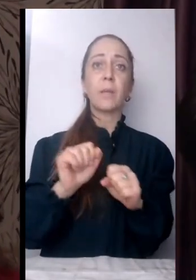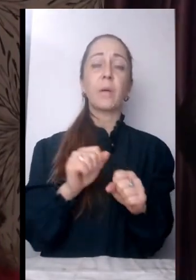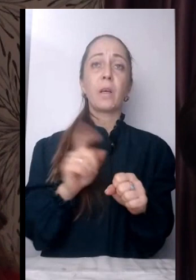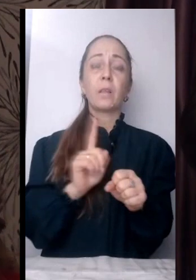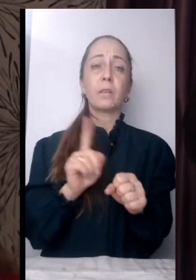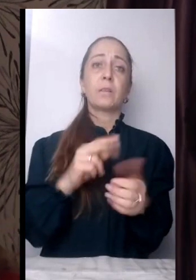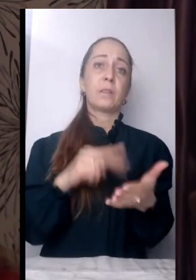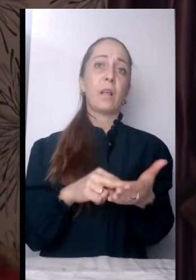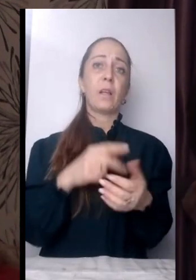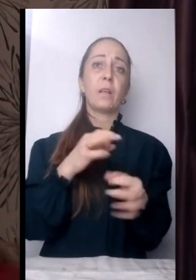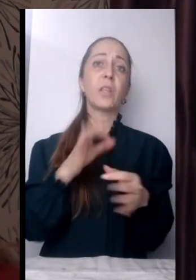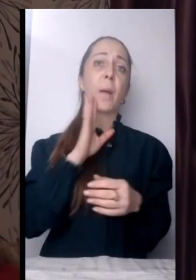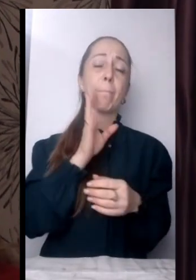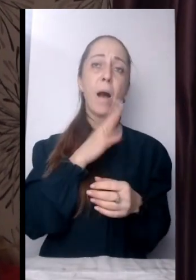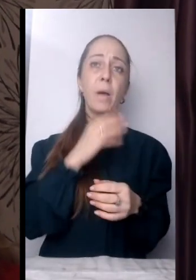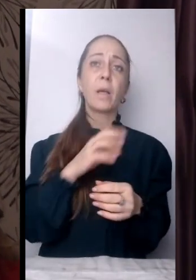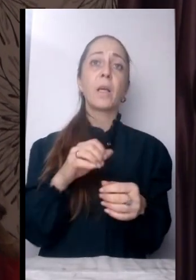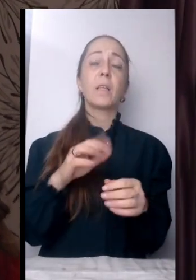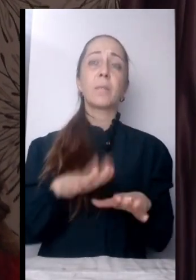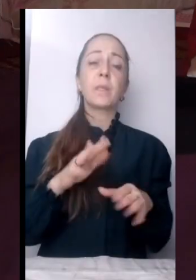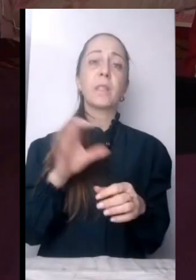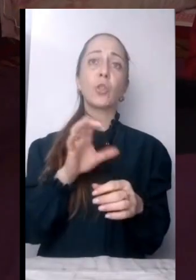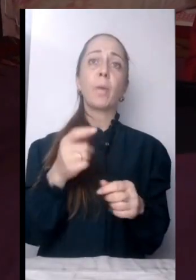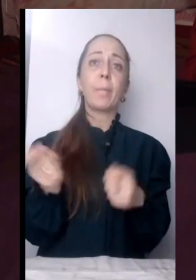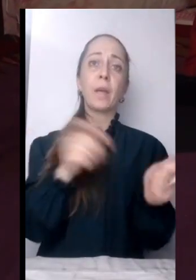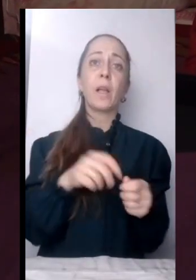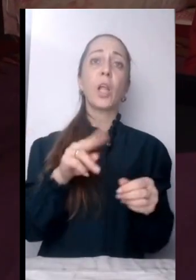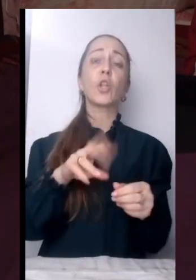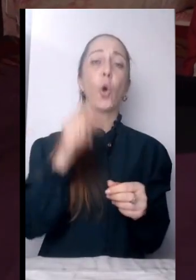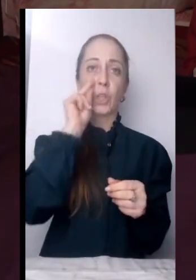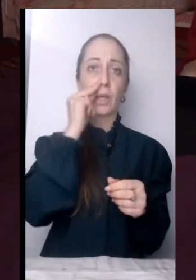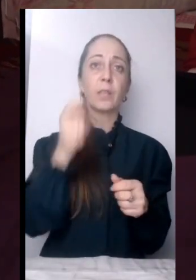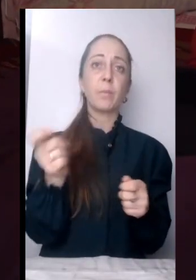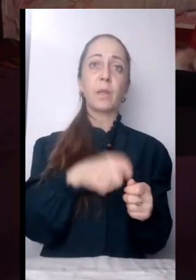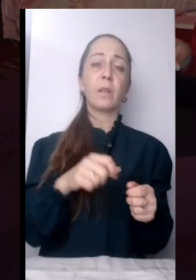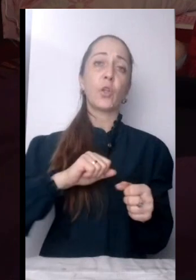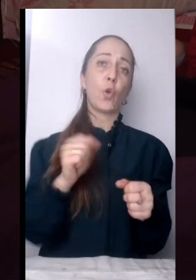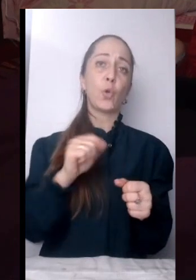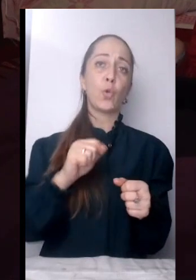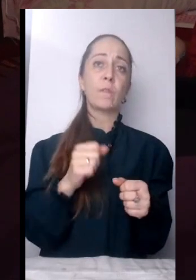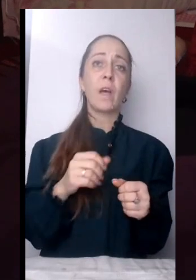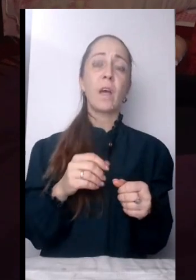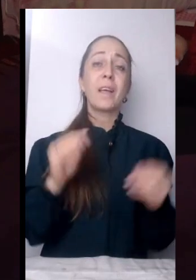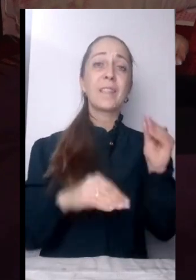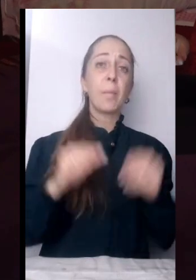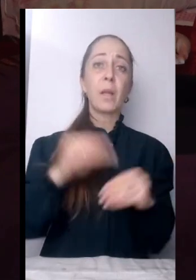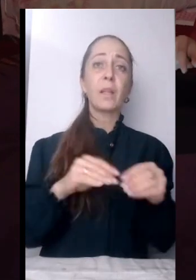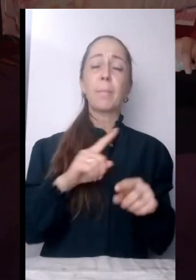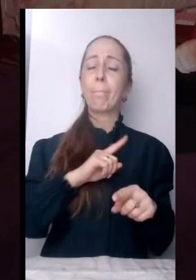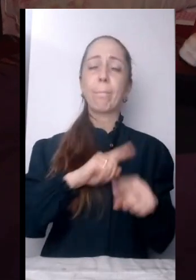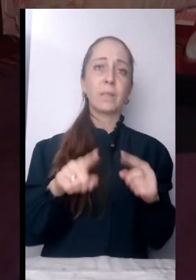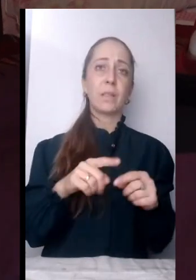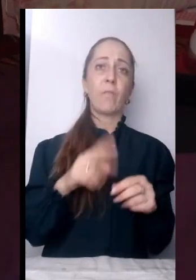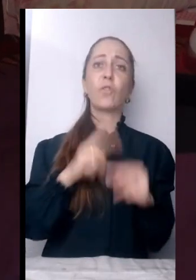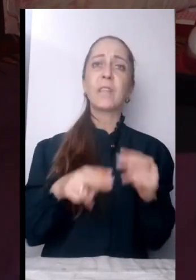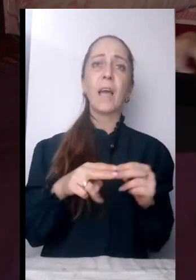З міста Суми до Черкас вона приїхала сім'єю друзів. Зібрались в останній момент майже, після